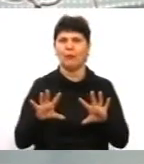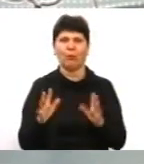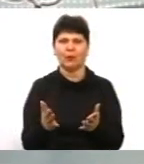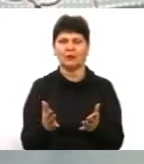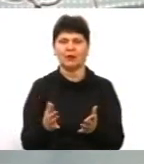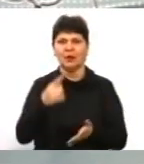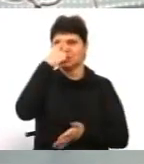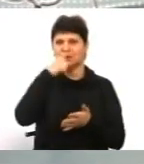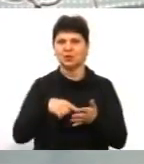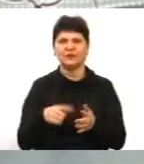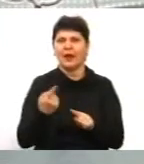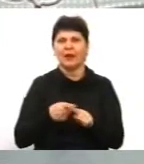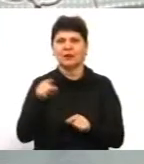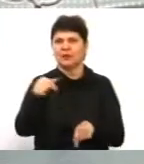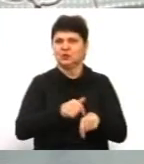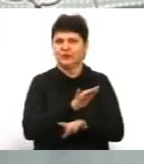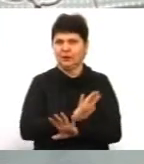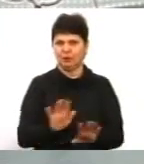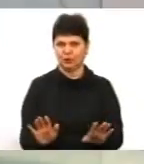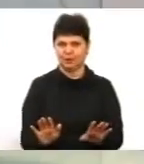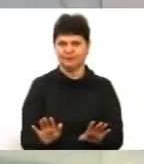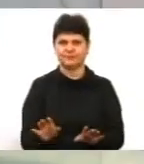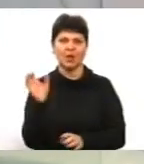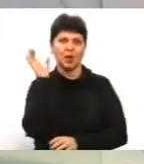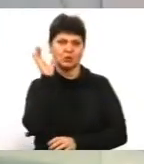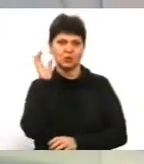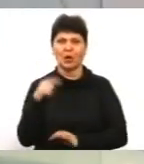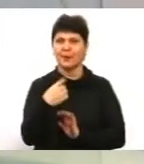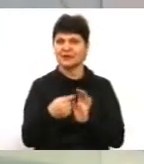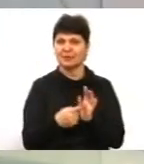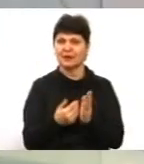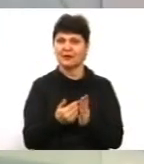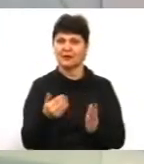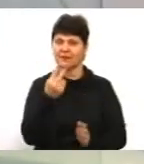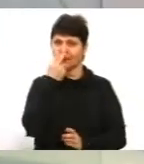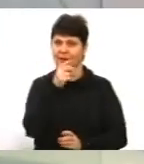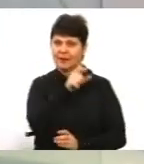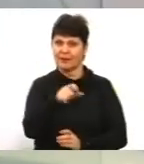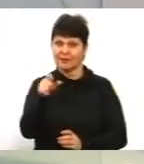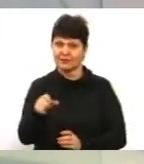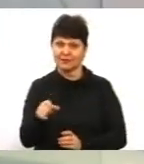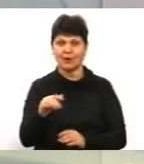сподіваючись, що це їх не буде стосуватися. Послухаємо запитання від глядача. Доброго вечора, ми вас чуємо говорити.